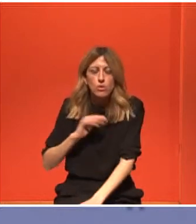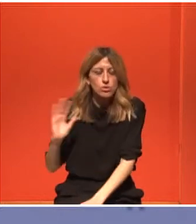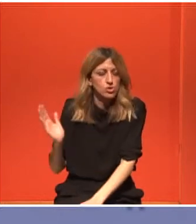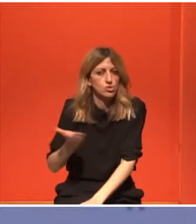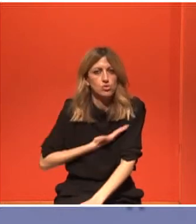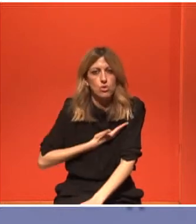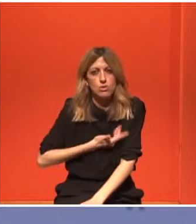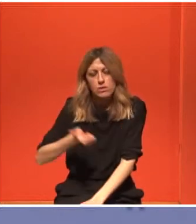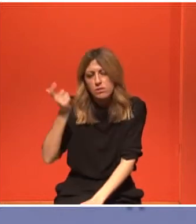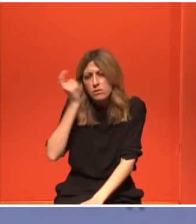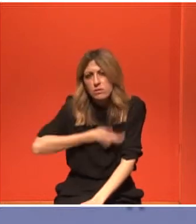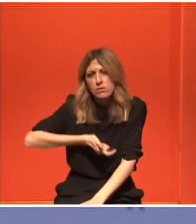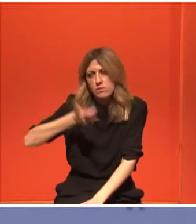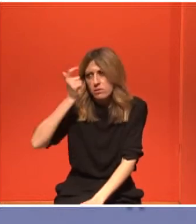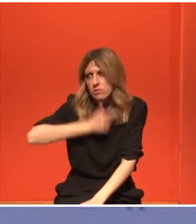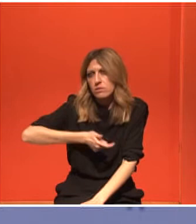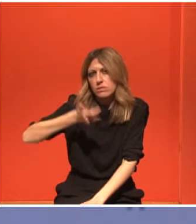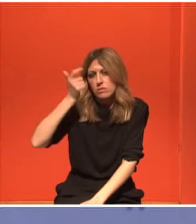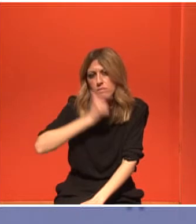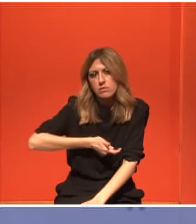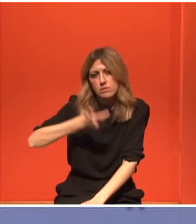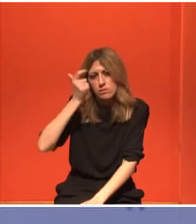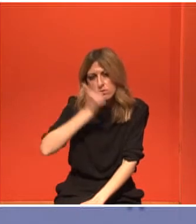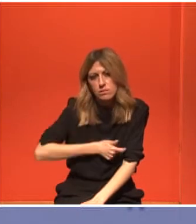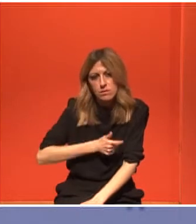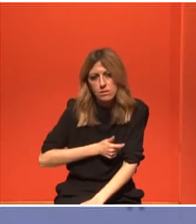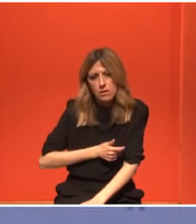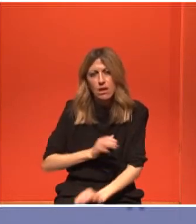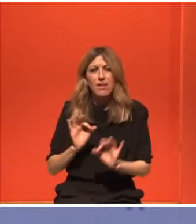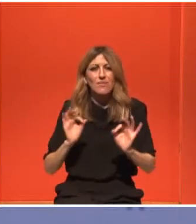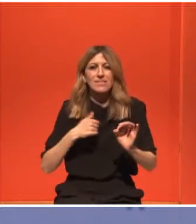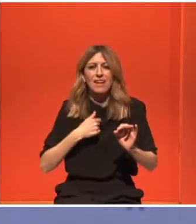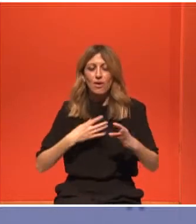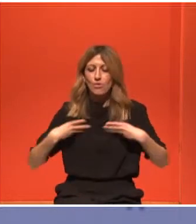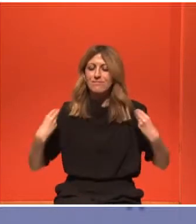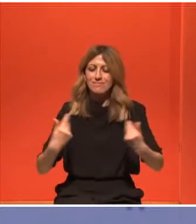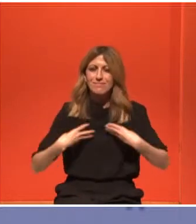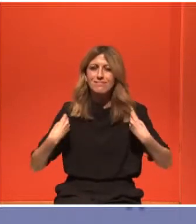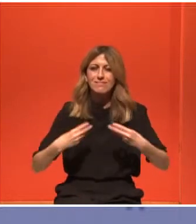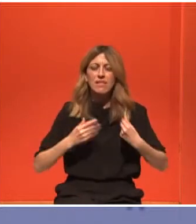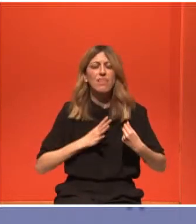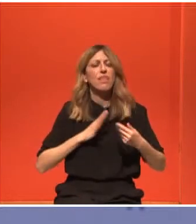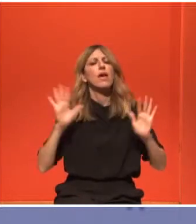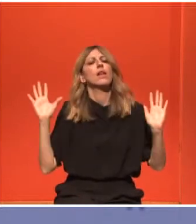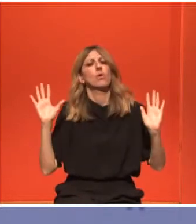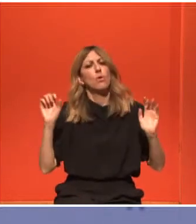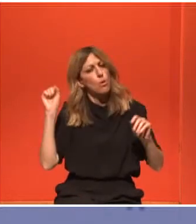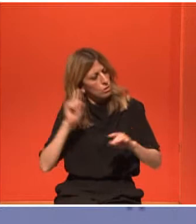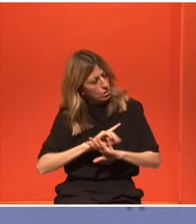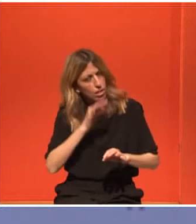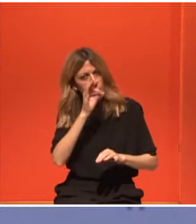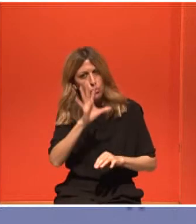Και δεν... Ποτέ δεν θα με ακούσει κανένας να λέω ότι μόνο χαμόγελα είναι. Έκλαψα πάρα πολύ. Το έβγαλα όλο από μέσα μου.